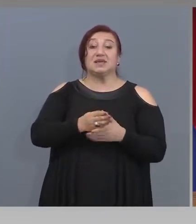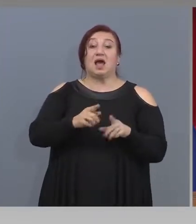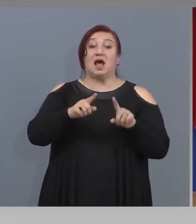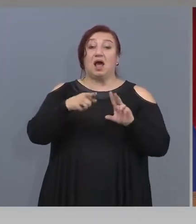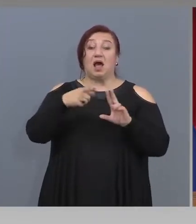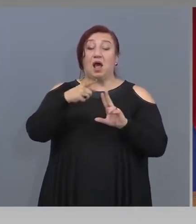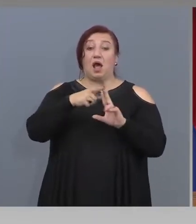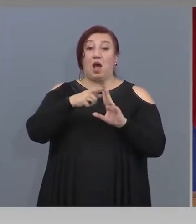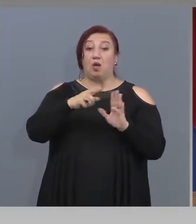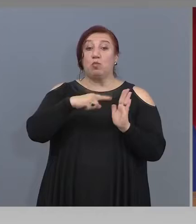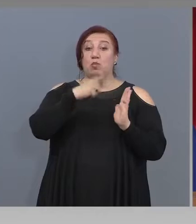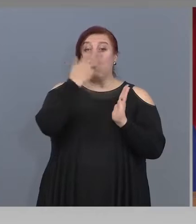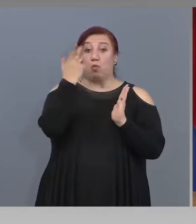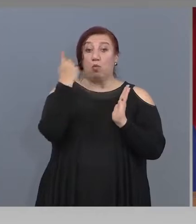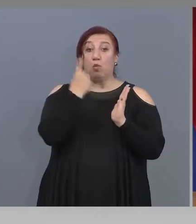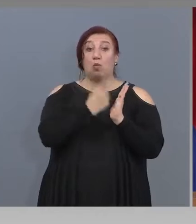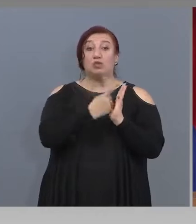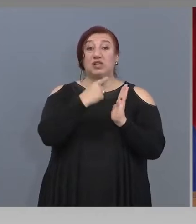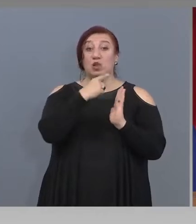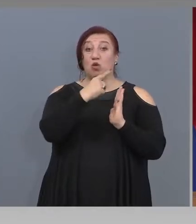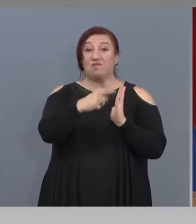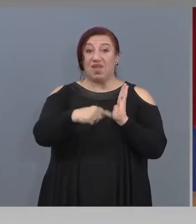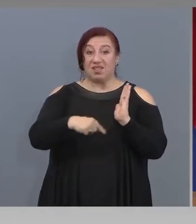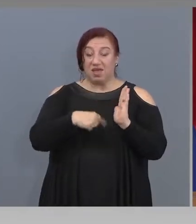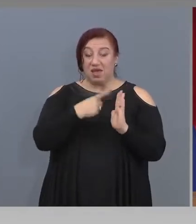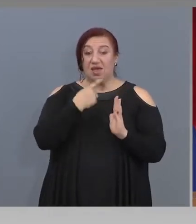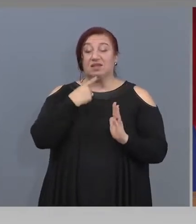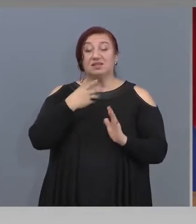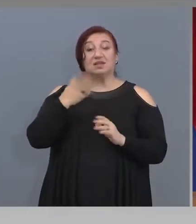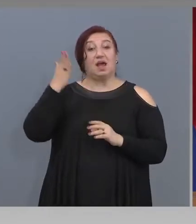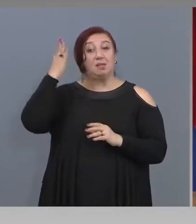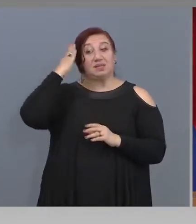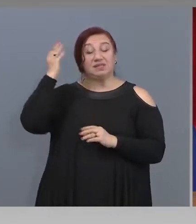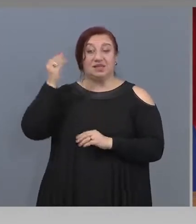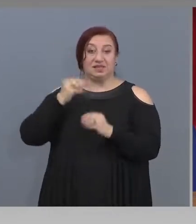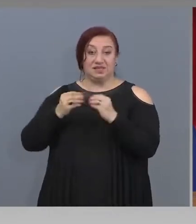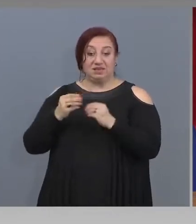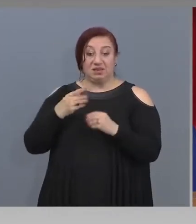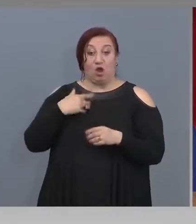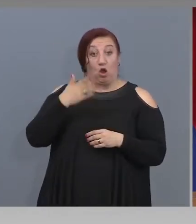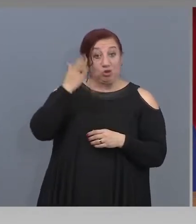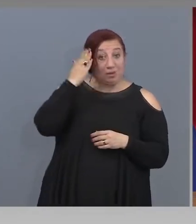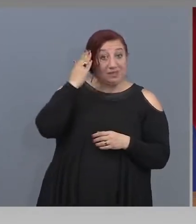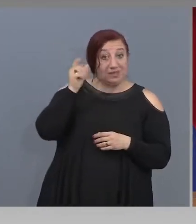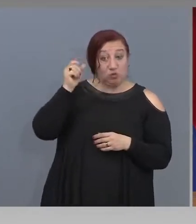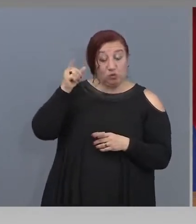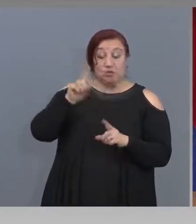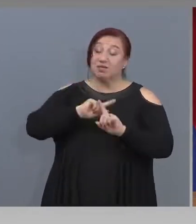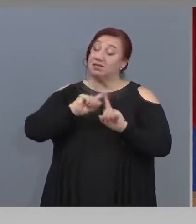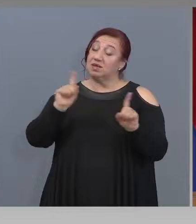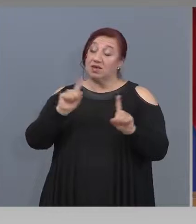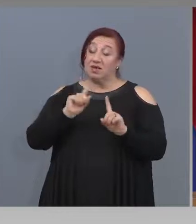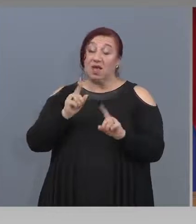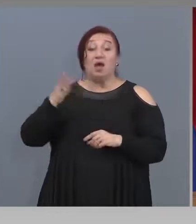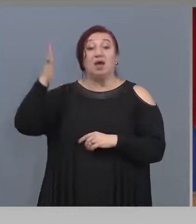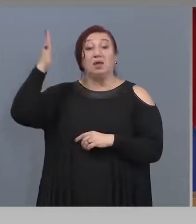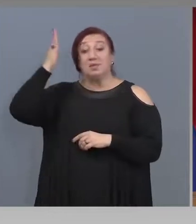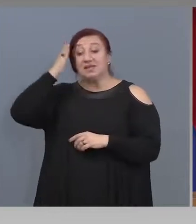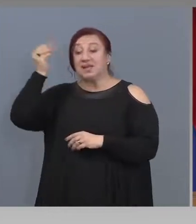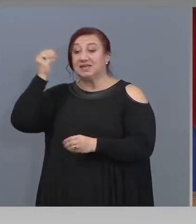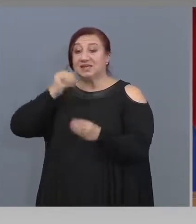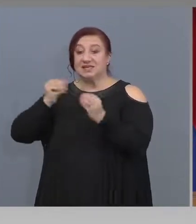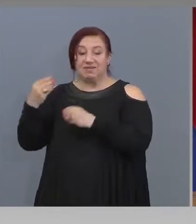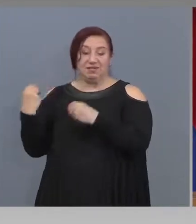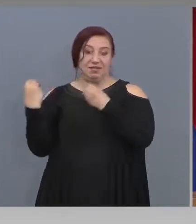От бюджета на Министерство на културата? Не, от Министерски съвета. от Министерски съвета. Благодаря. Министр